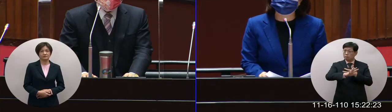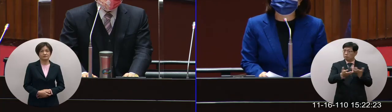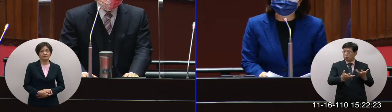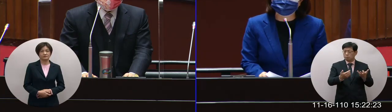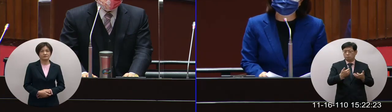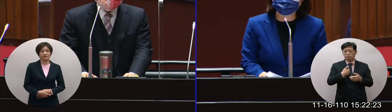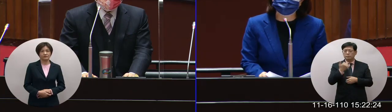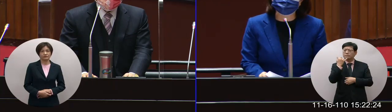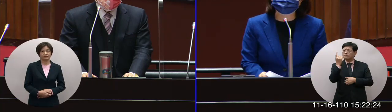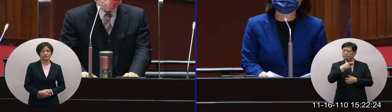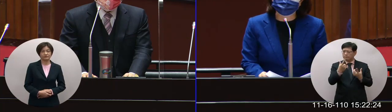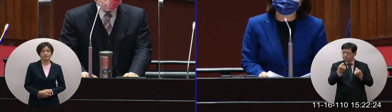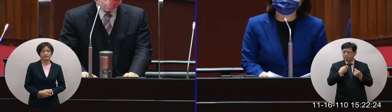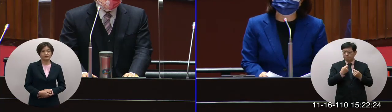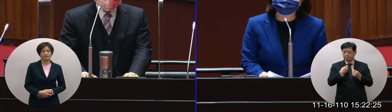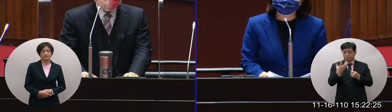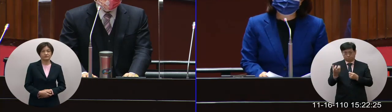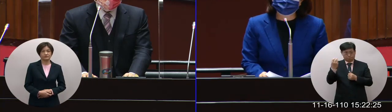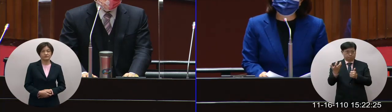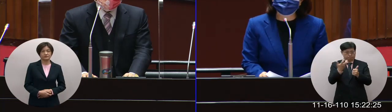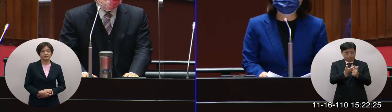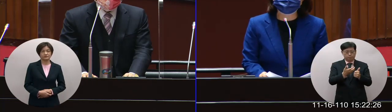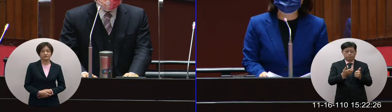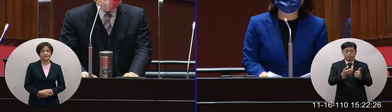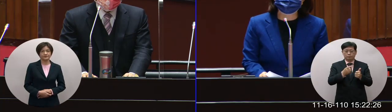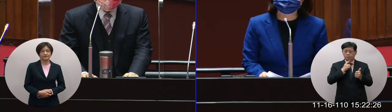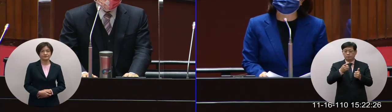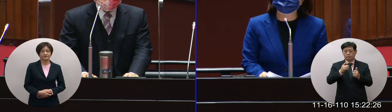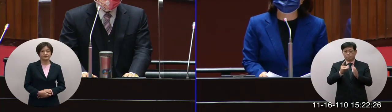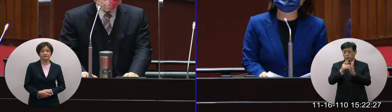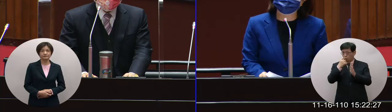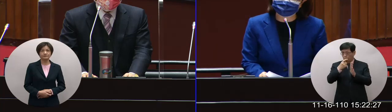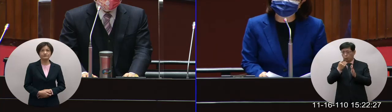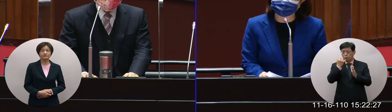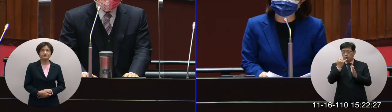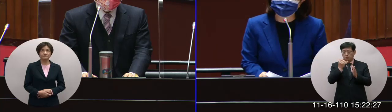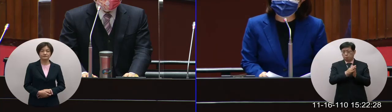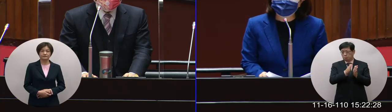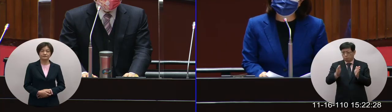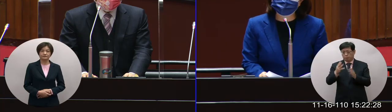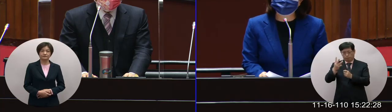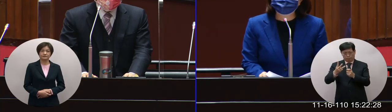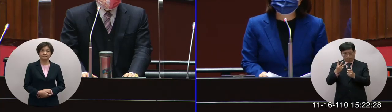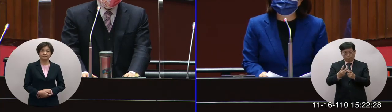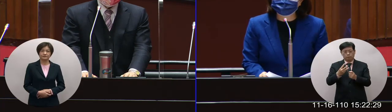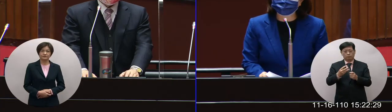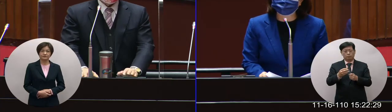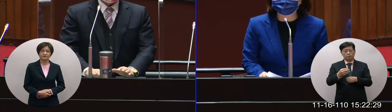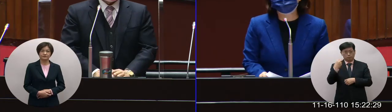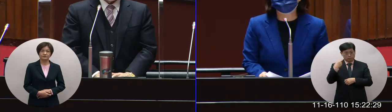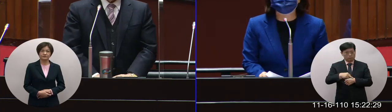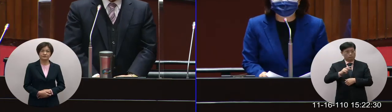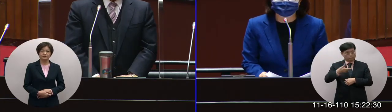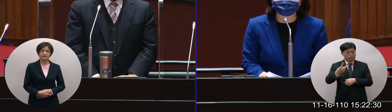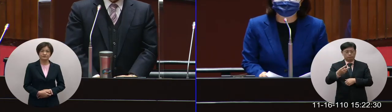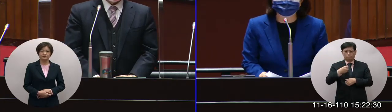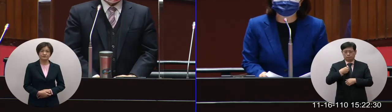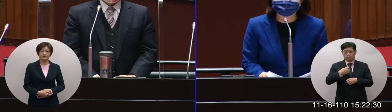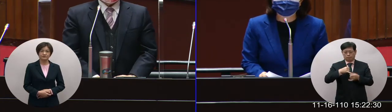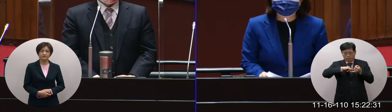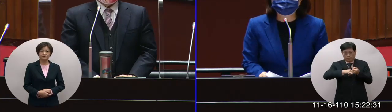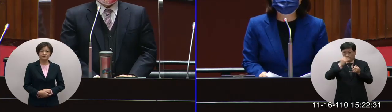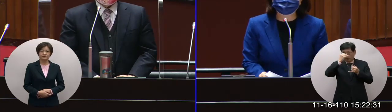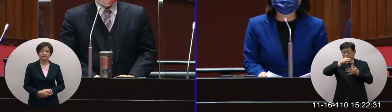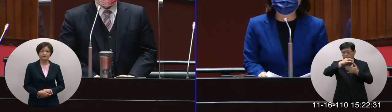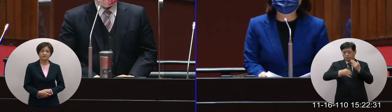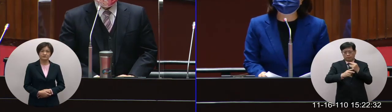我們就覺得是不是可以透過這樣一個授權讓我們戶籍的部分可以延長到3年或者說另外方法是修特別條